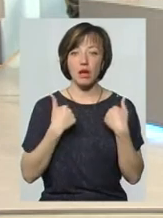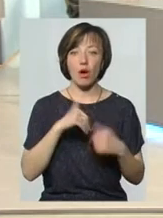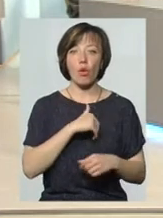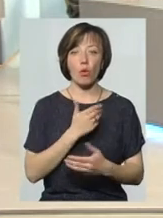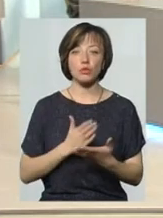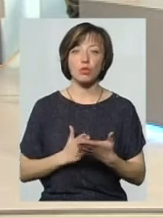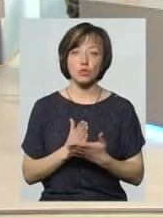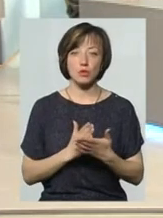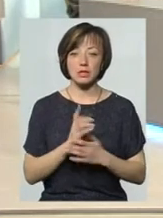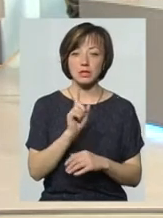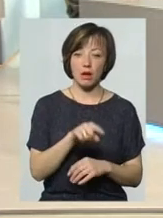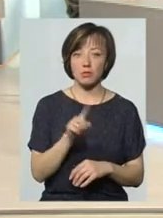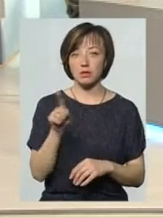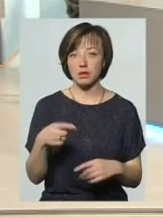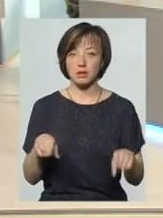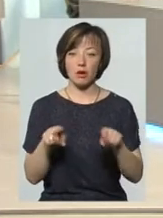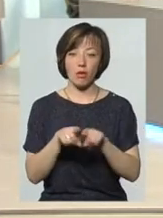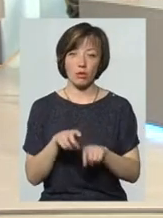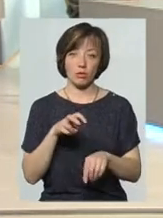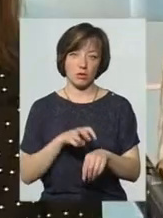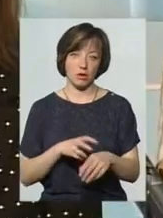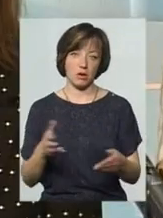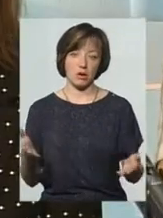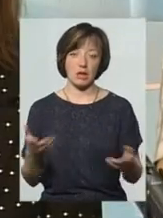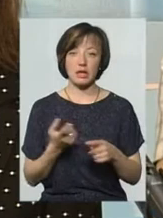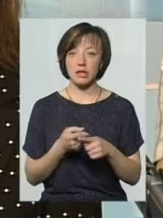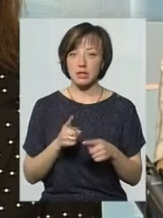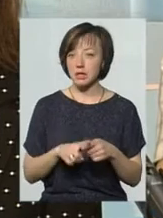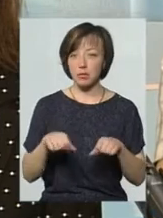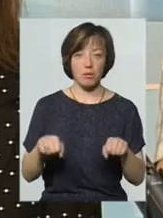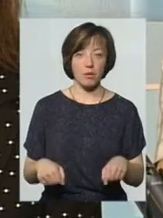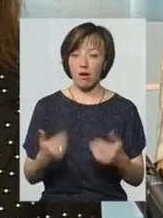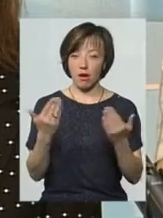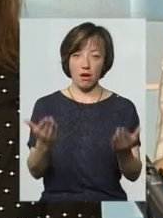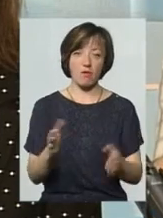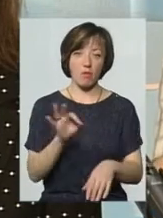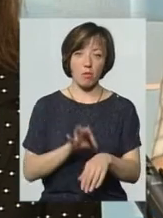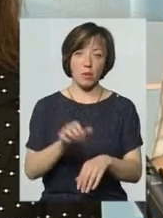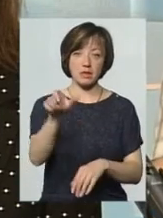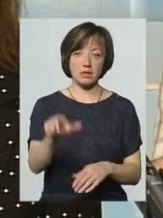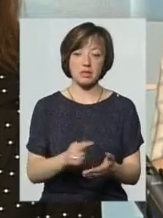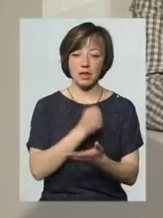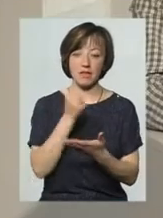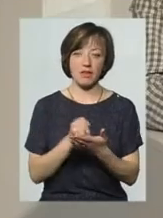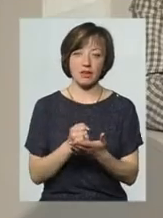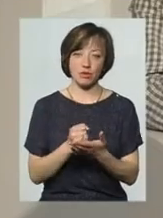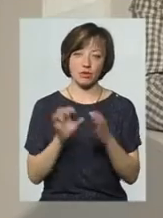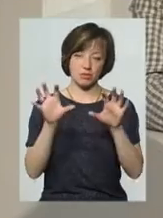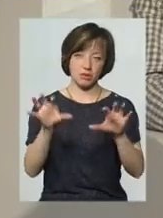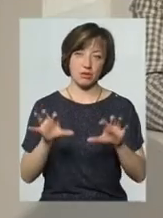обслуговуватися там то і там то з такого то лікаря. І це право пацієнта, яке затверджено і Конституції.